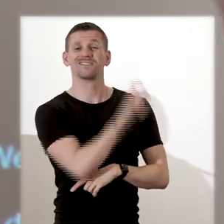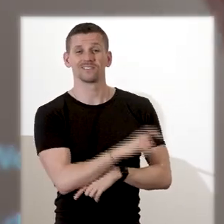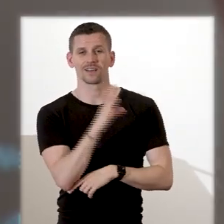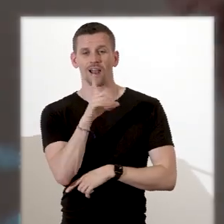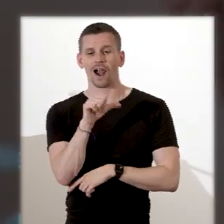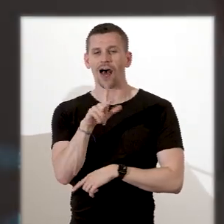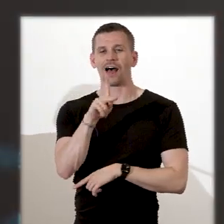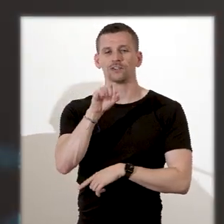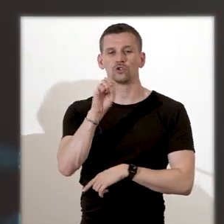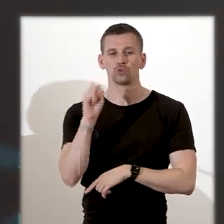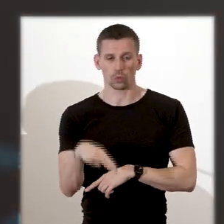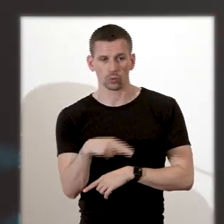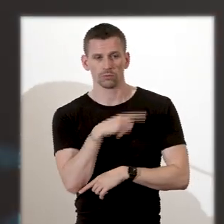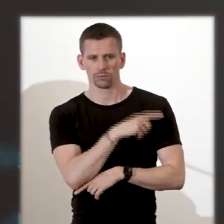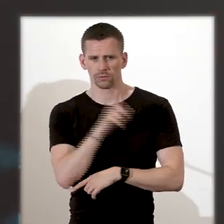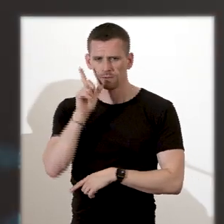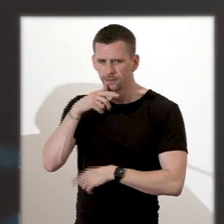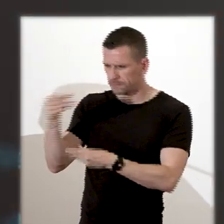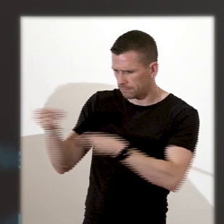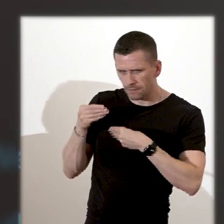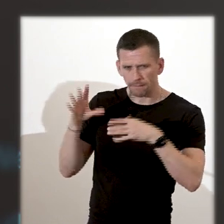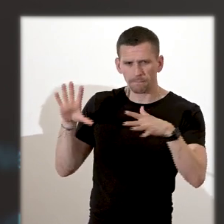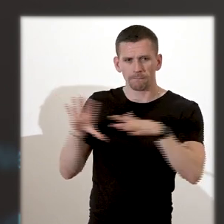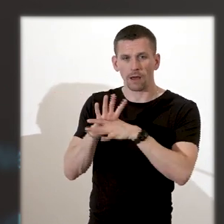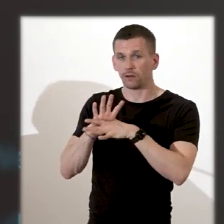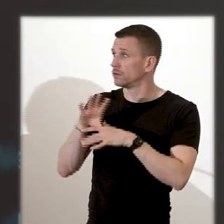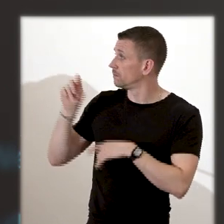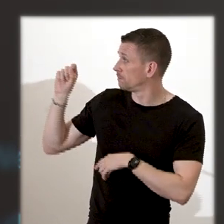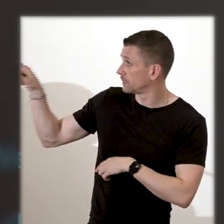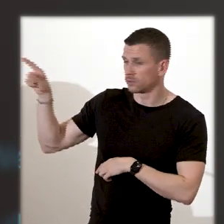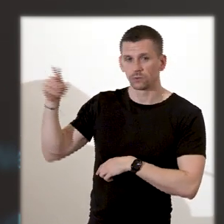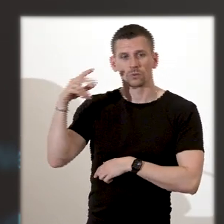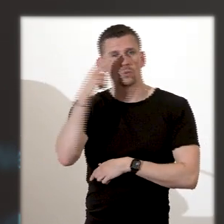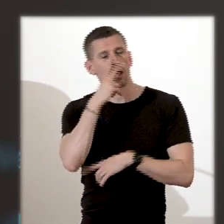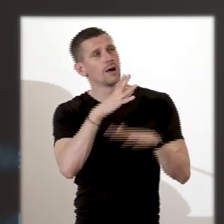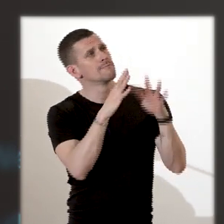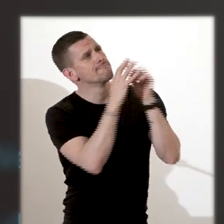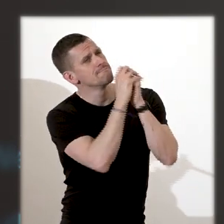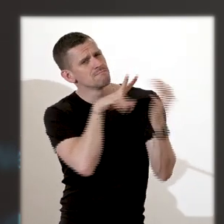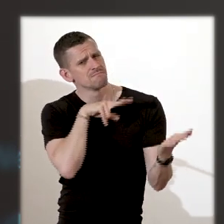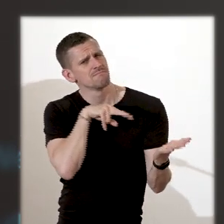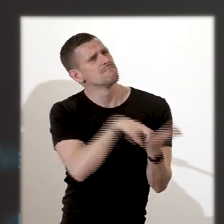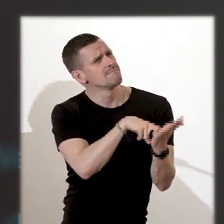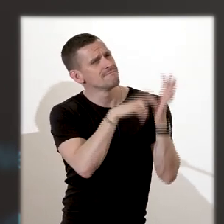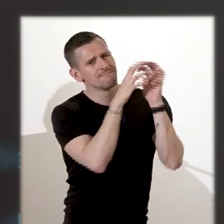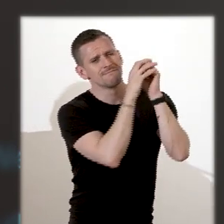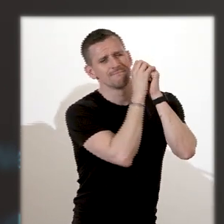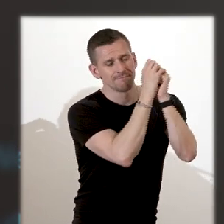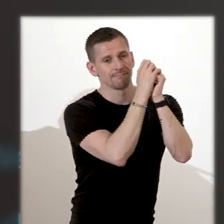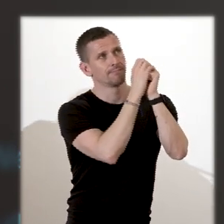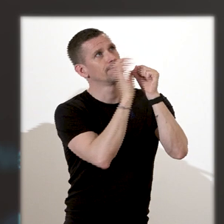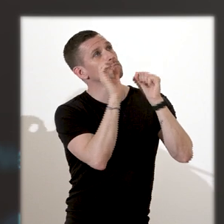cet homme noir enchaîné, pieds et poings liés, à genoux, suppliant le ciel, c'était l'image au départ,